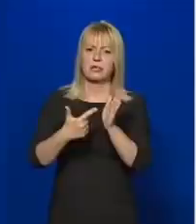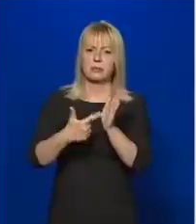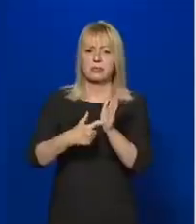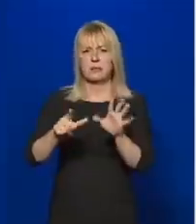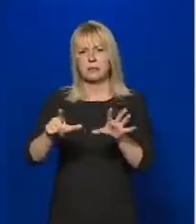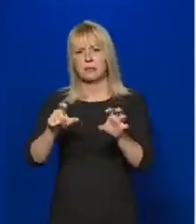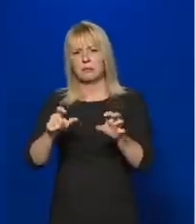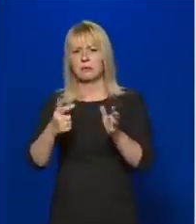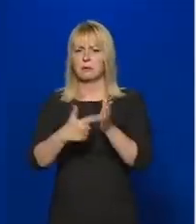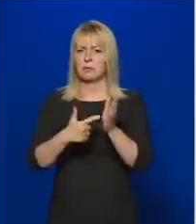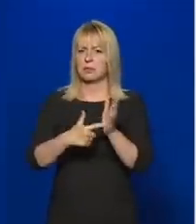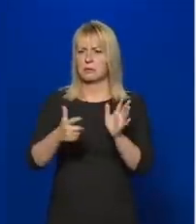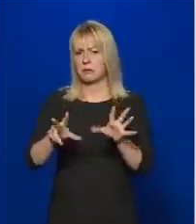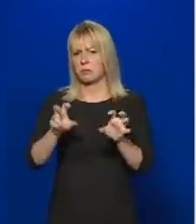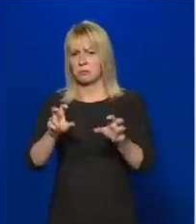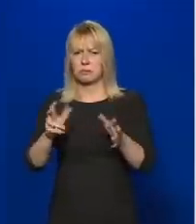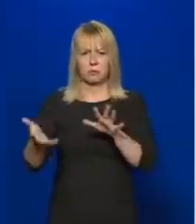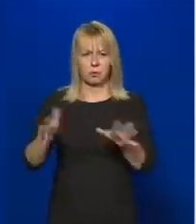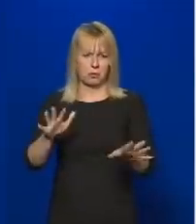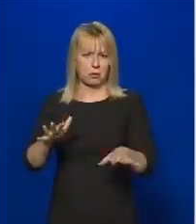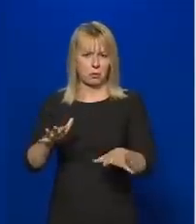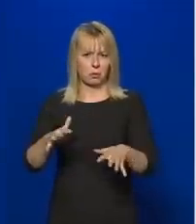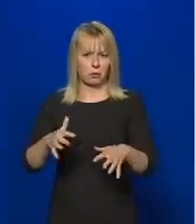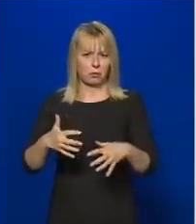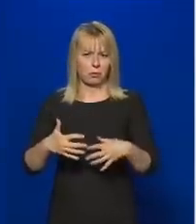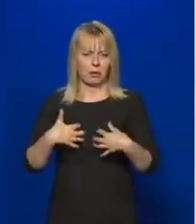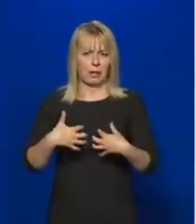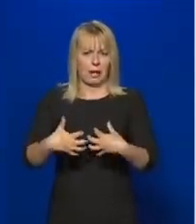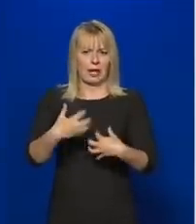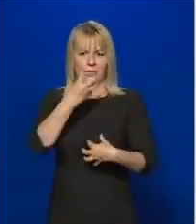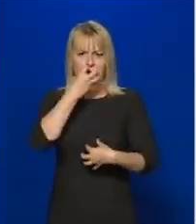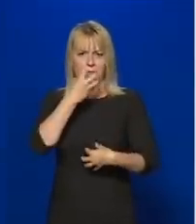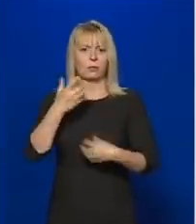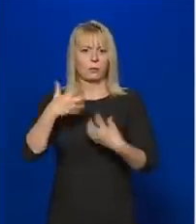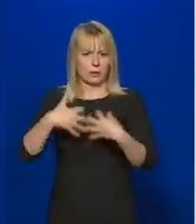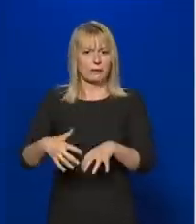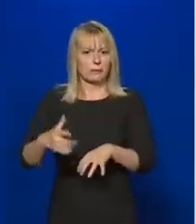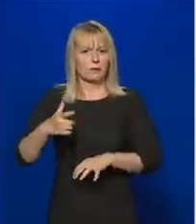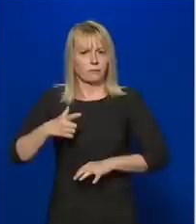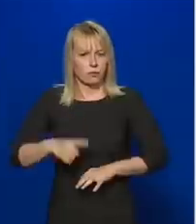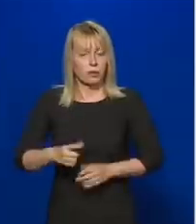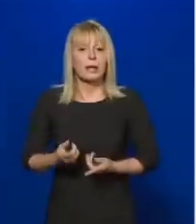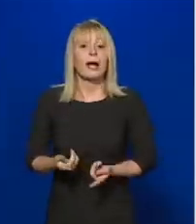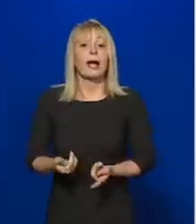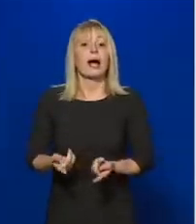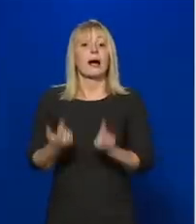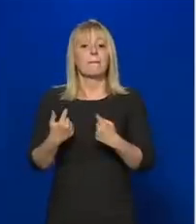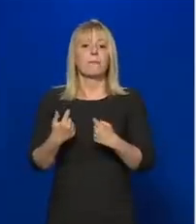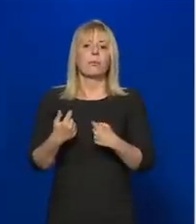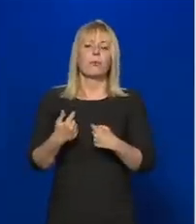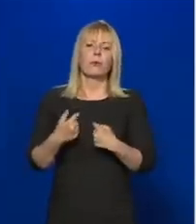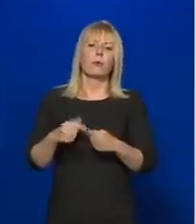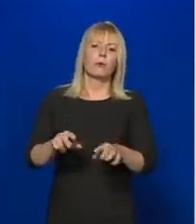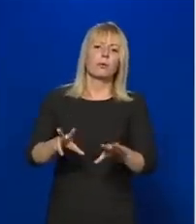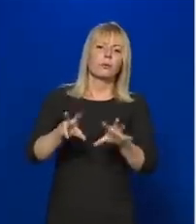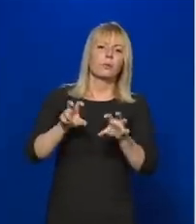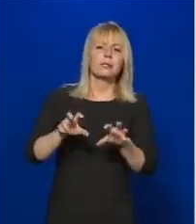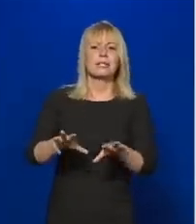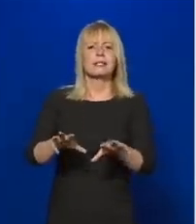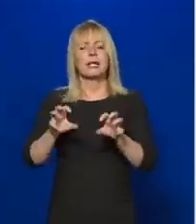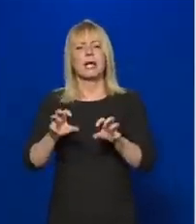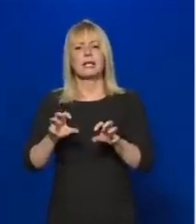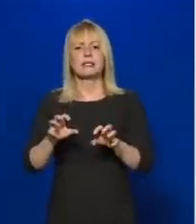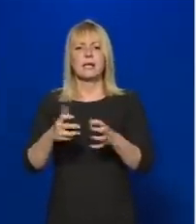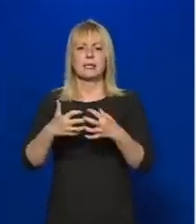lélegeztetőgép állt rendelkezésére, és ebből olyan 800-900 lélegeztetőgép